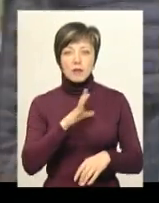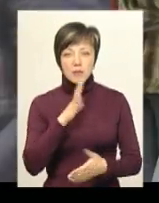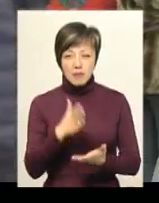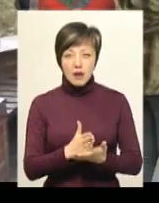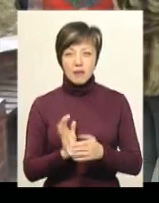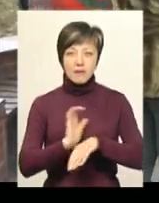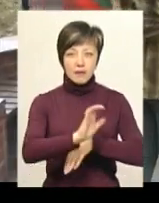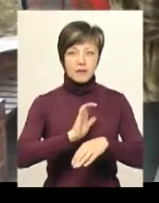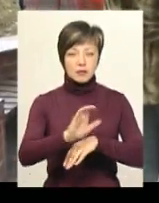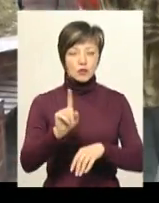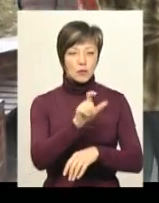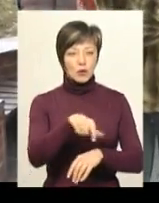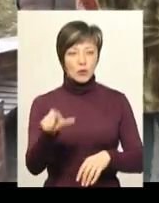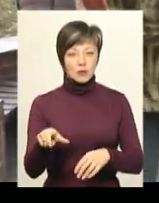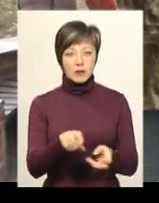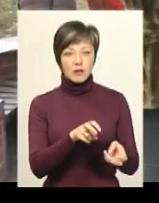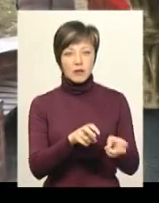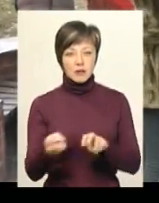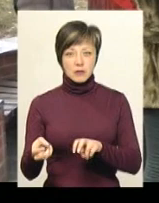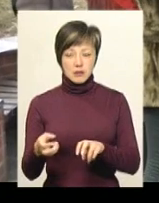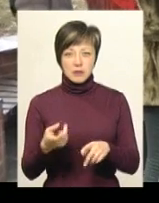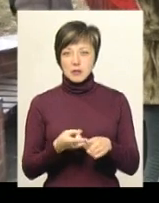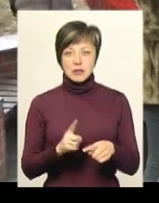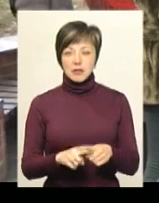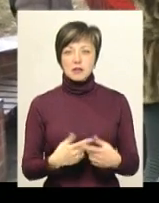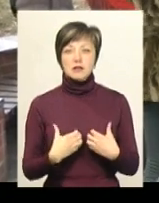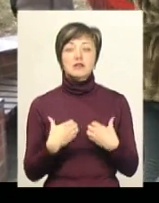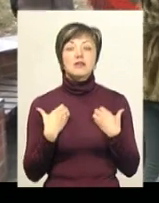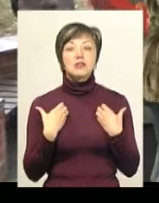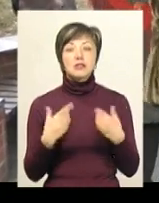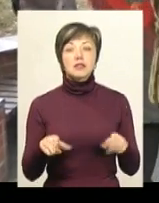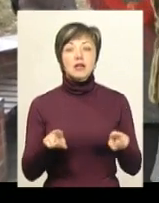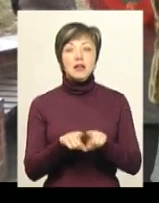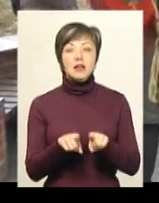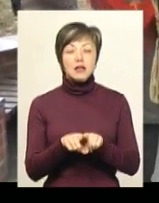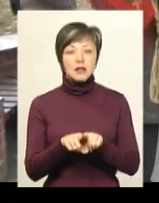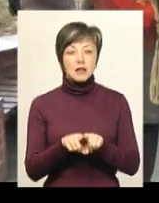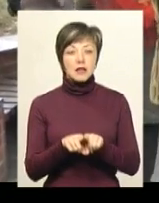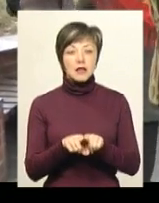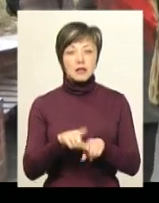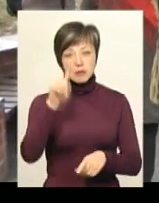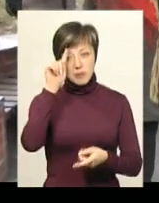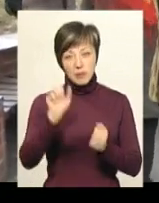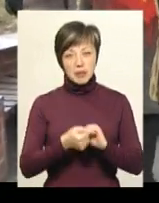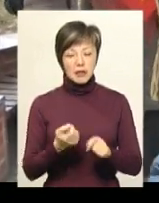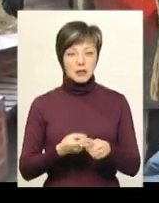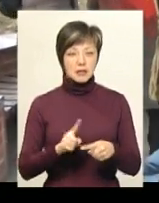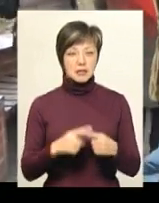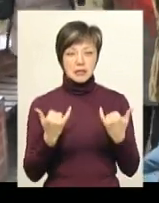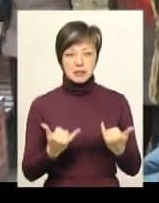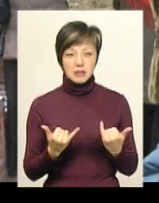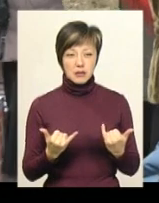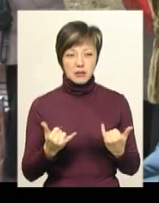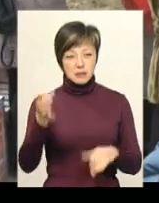і вивезти, щоб люди висипали у море. Це страшний такий. І я так запам'ятала це. І зараз